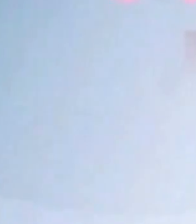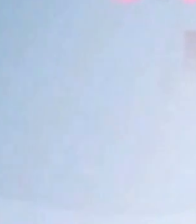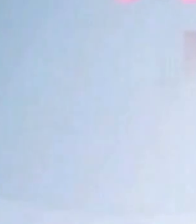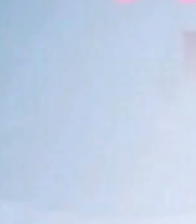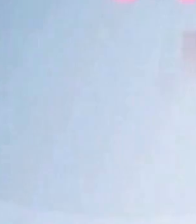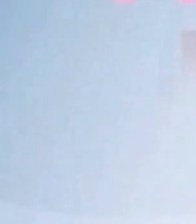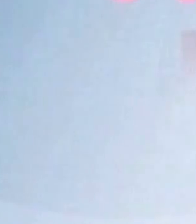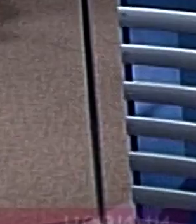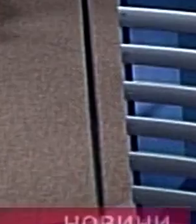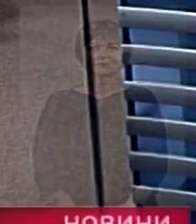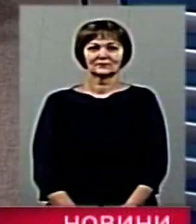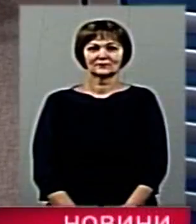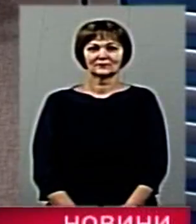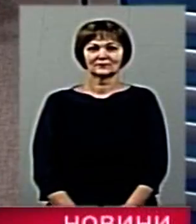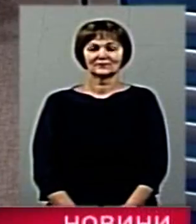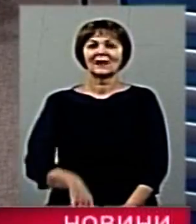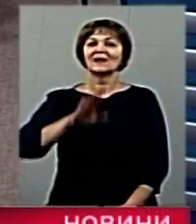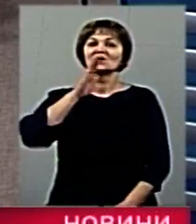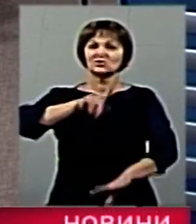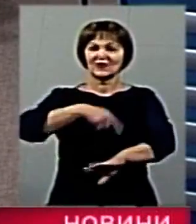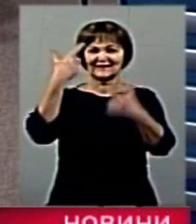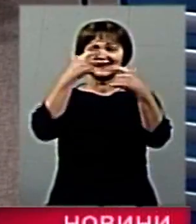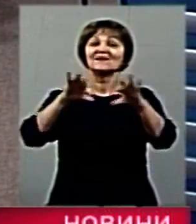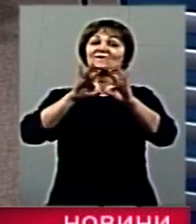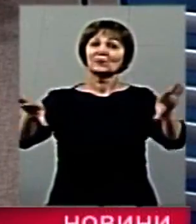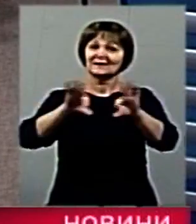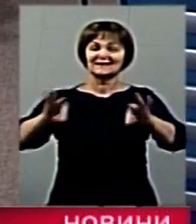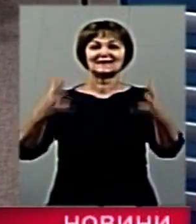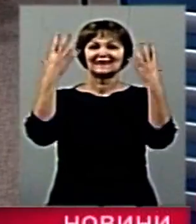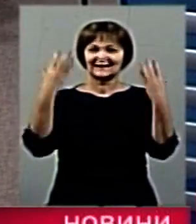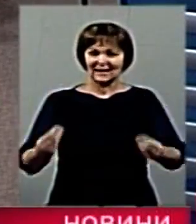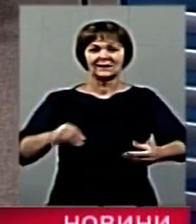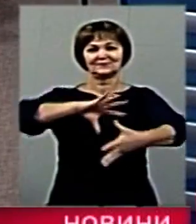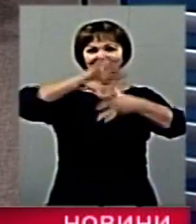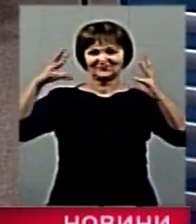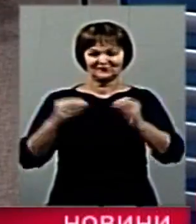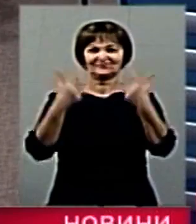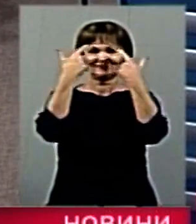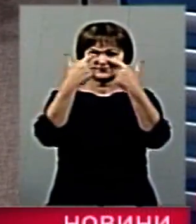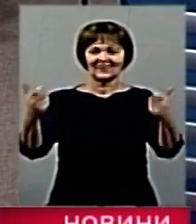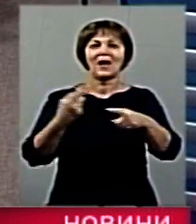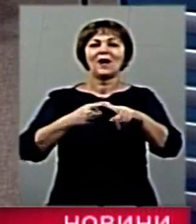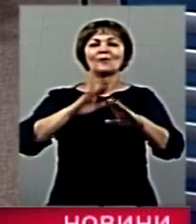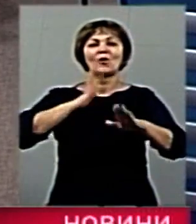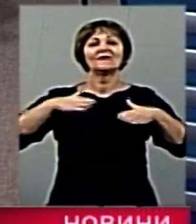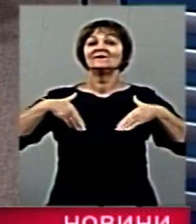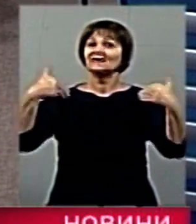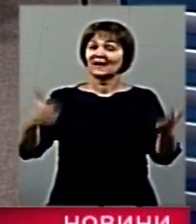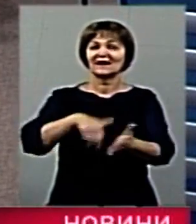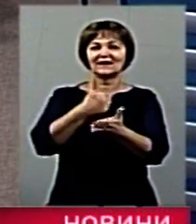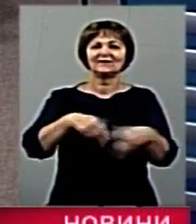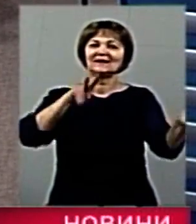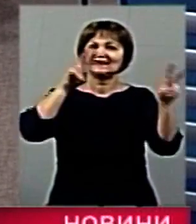Музика Час інформаційних підсумків дня на каналі Житомир. Мої вітання про головні теми і події